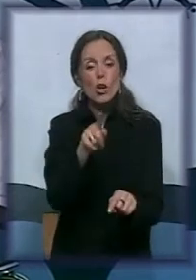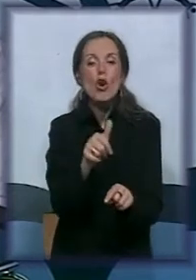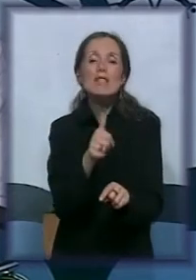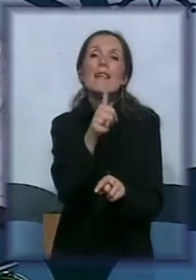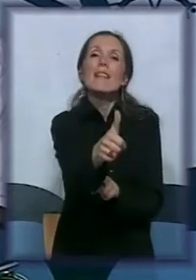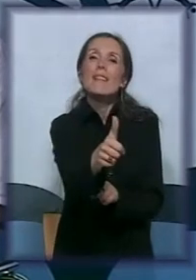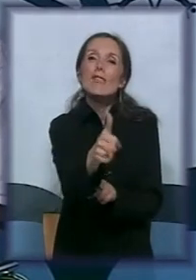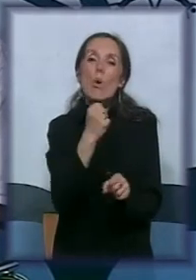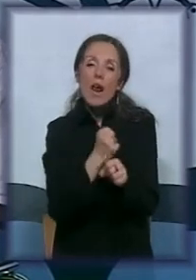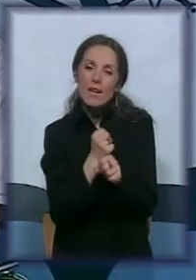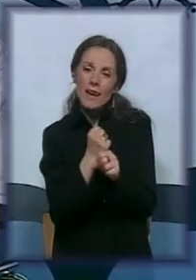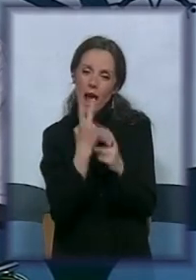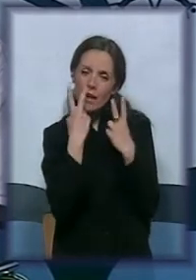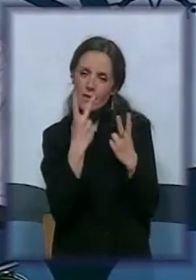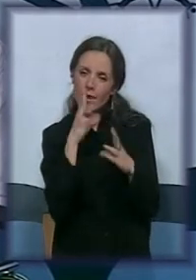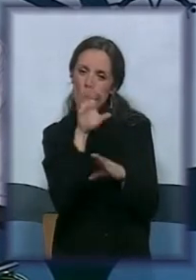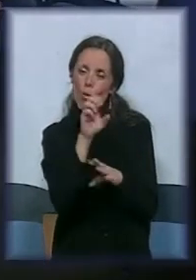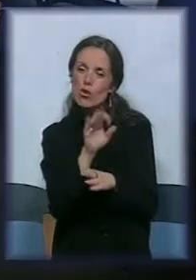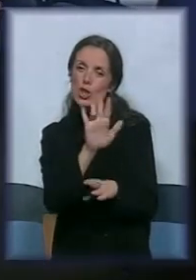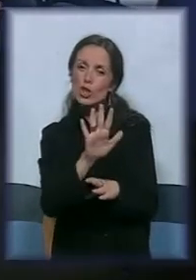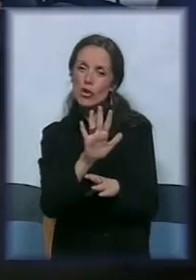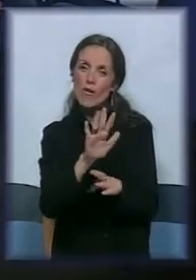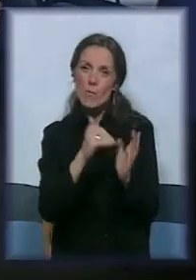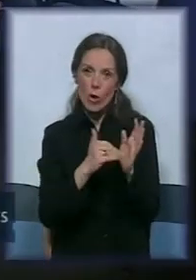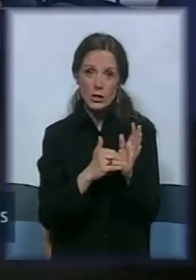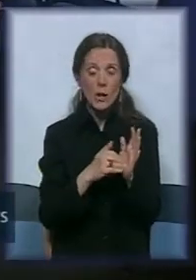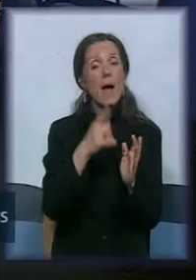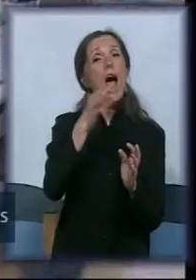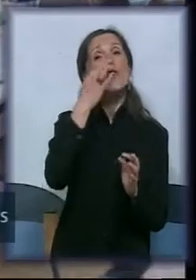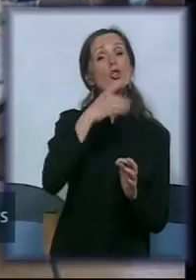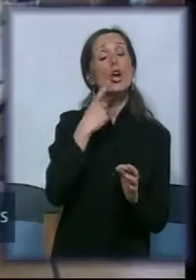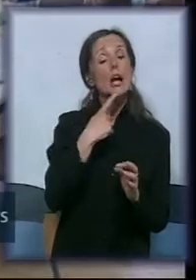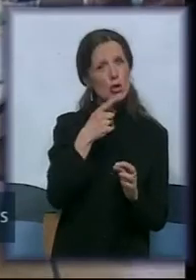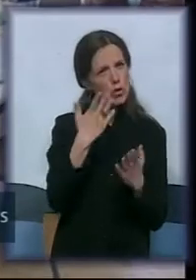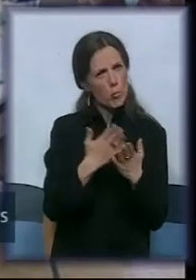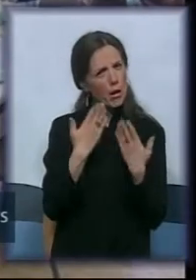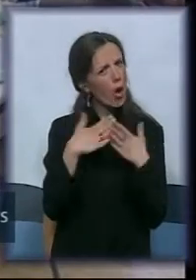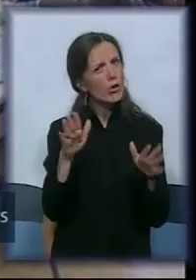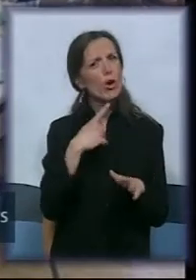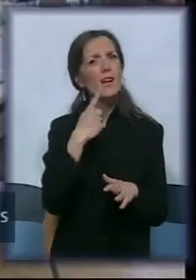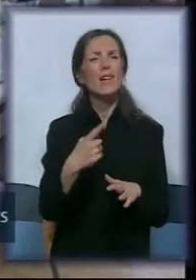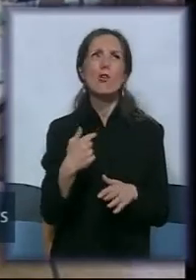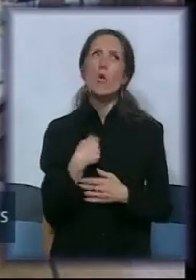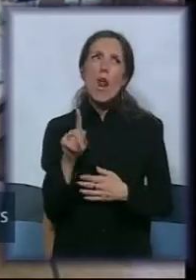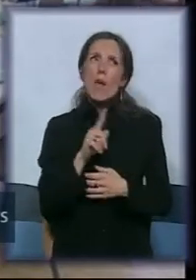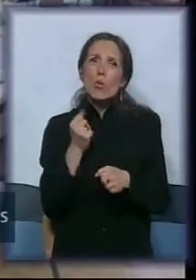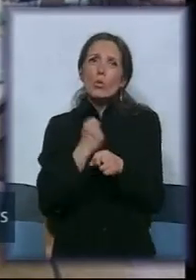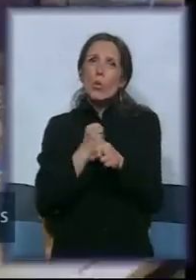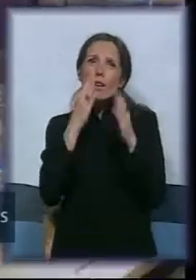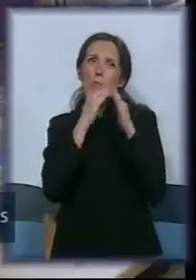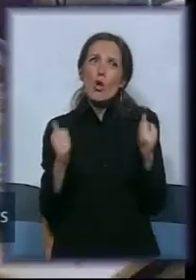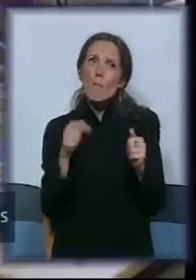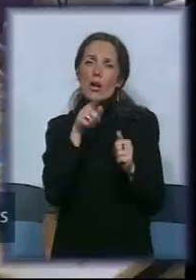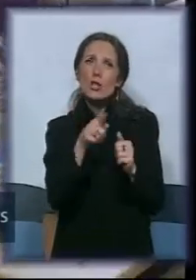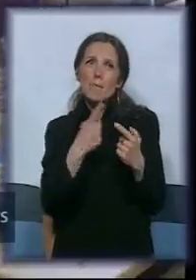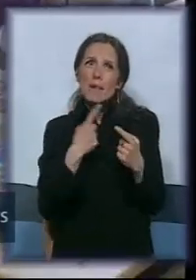vide njihove potrebe. Znači, za neko kratko vreme... su bili otvoreni da govore? Ja ne mogu da radim domaći iz matematike ili... Ja danas nisam razumeo